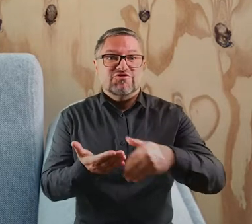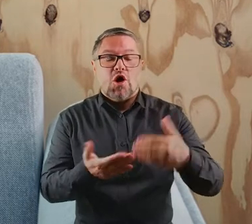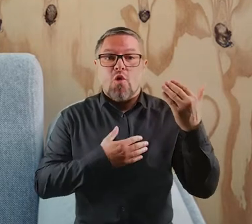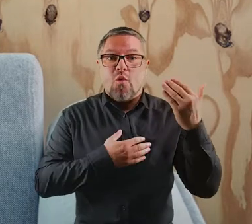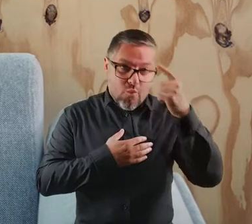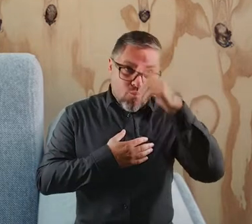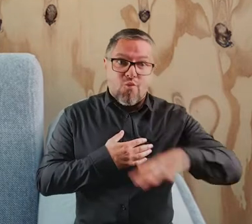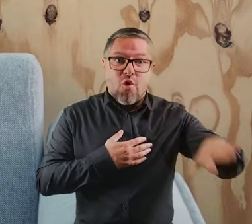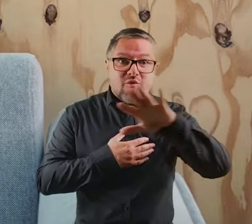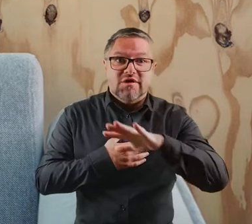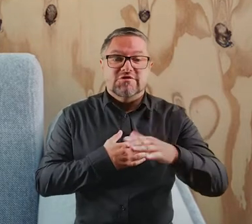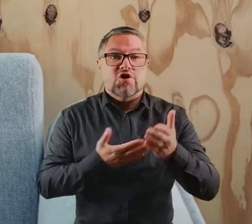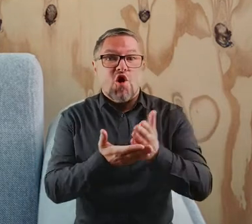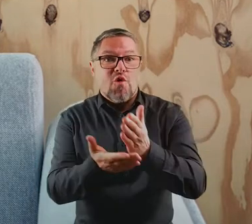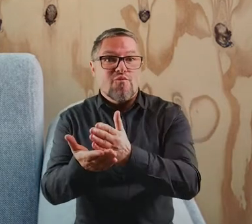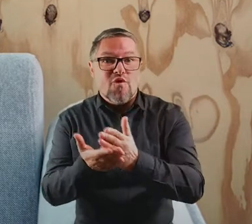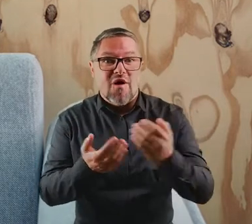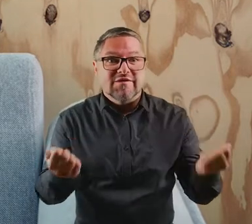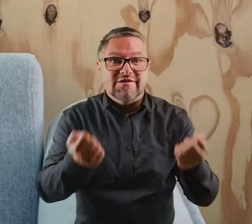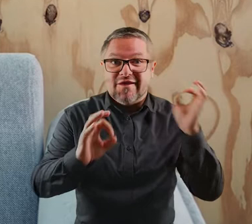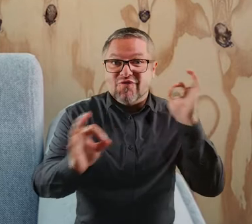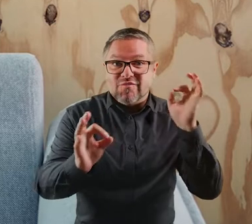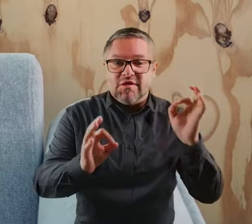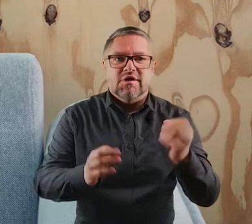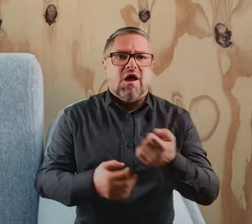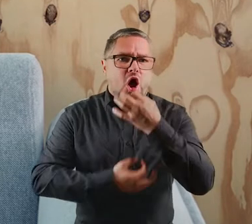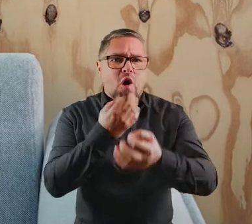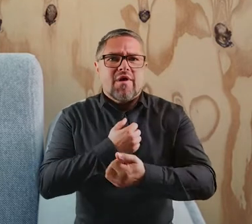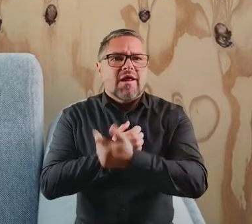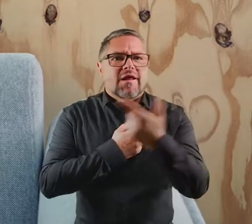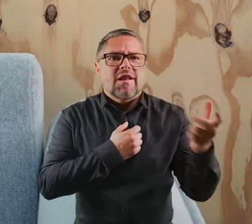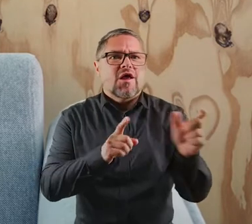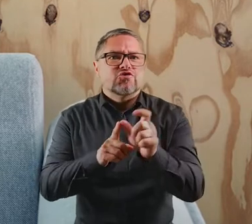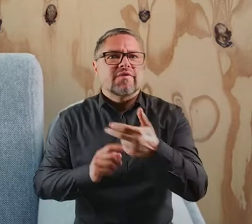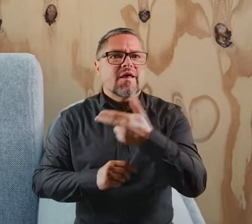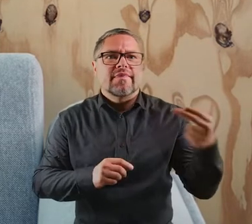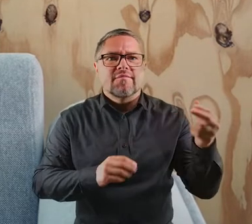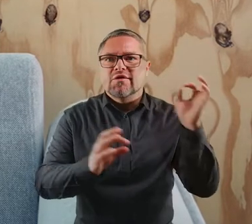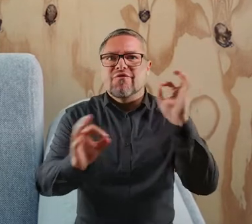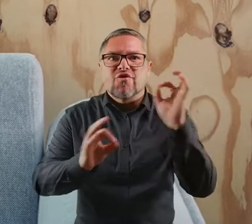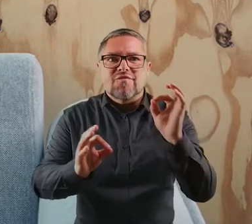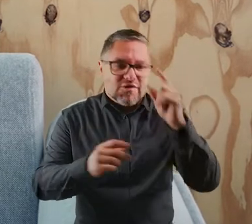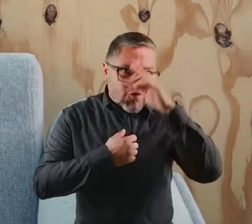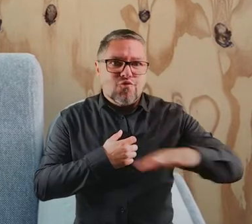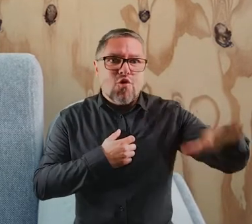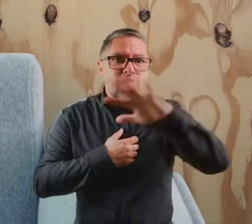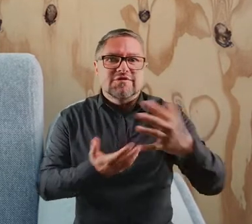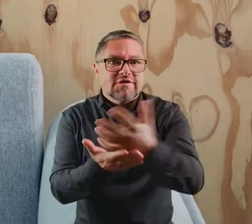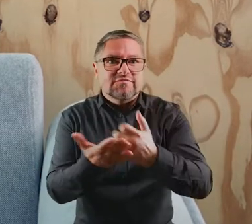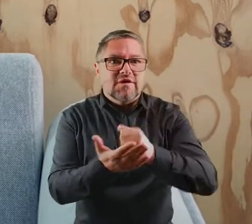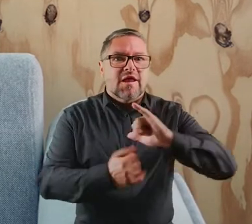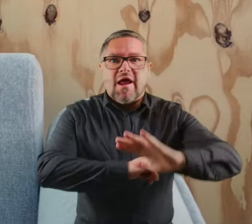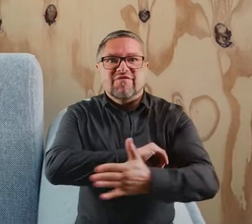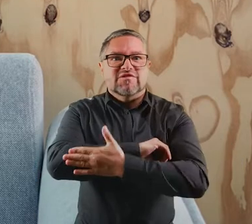pomocowych. Dzisiaj chciałam Państwu opowiedzieć w paru słowach o zbiórkach publicznych i naszym wsparciu